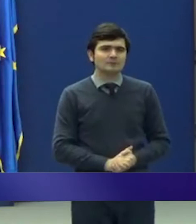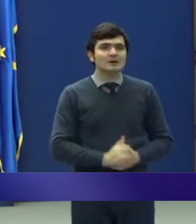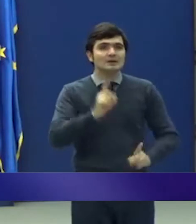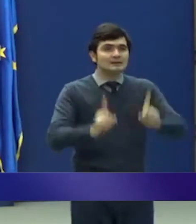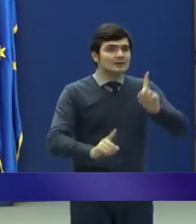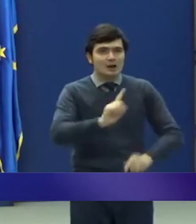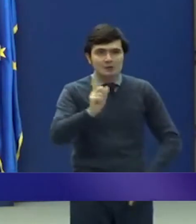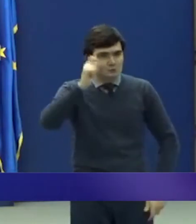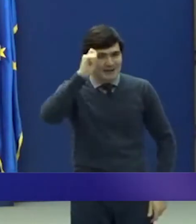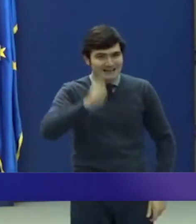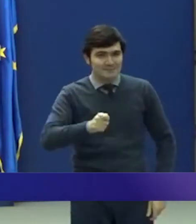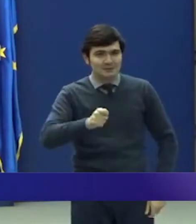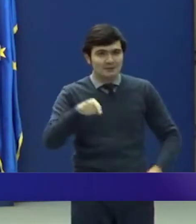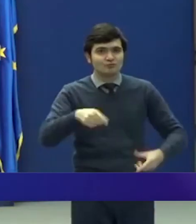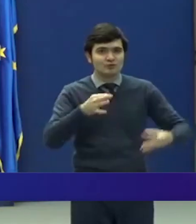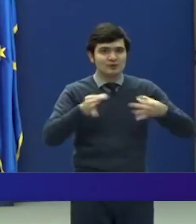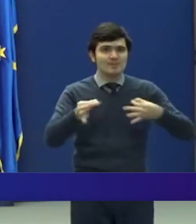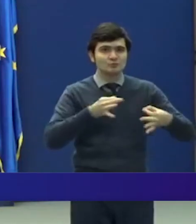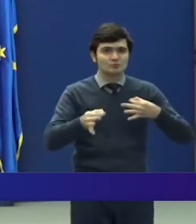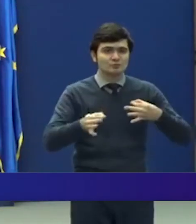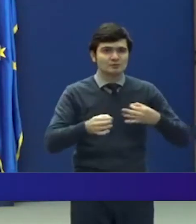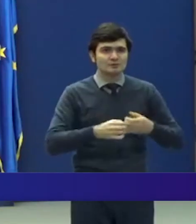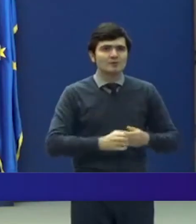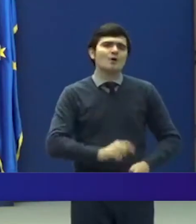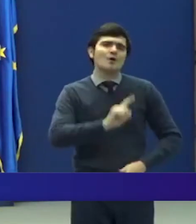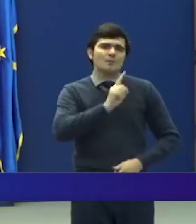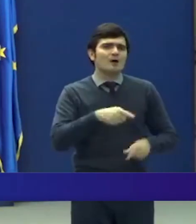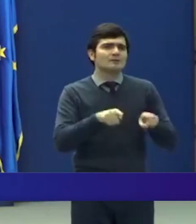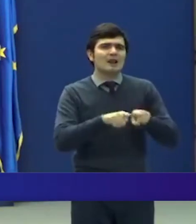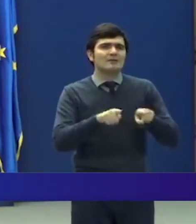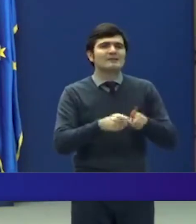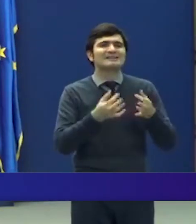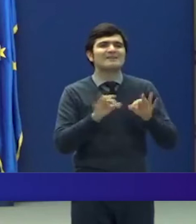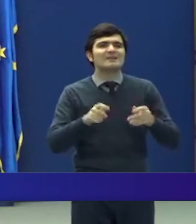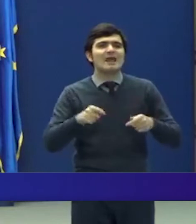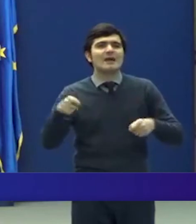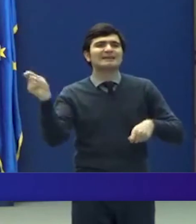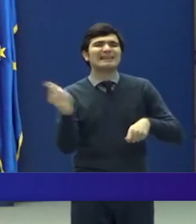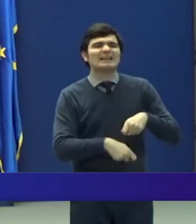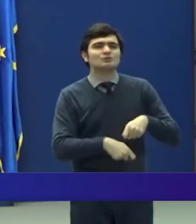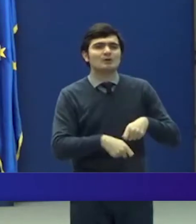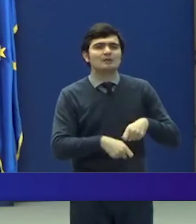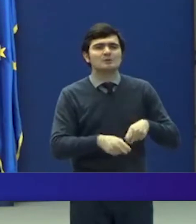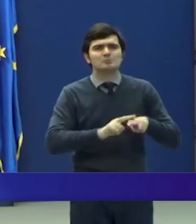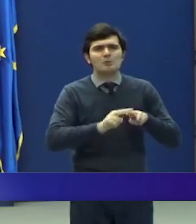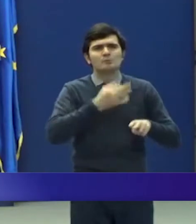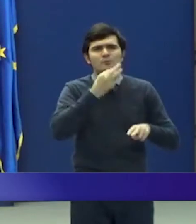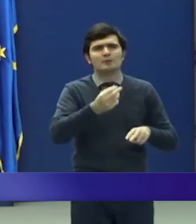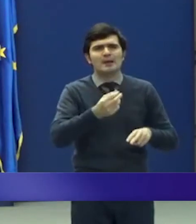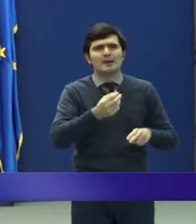Nerespectarea unor măsuri poate fi, evident, sancționată conform